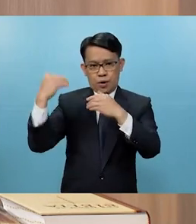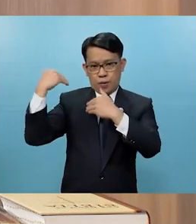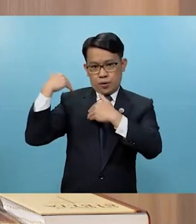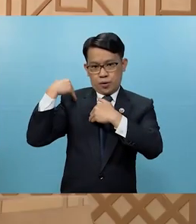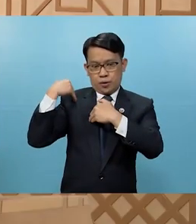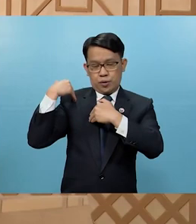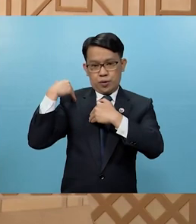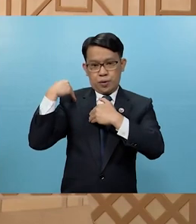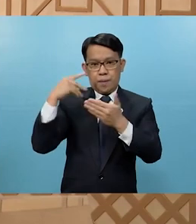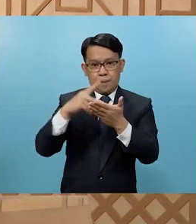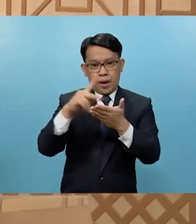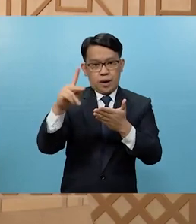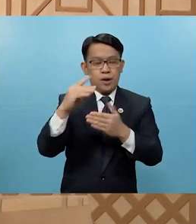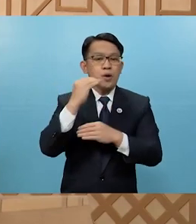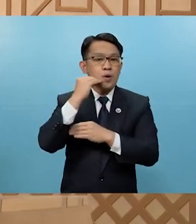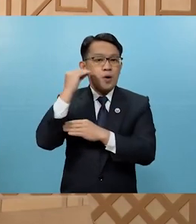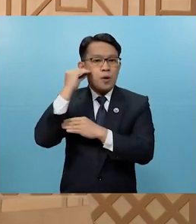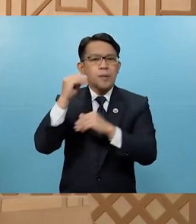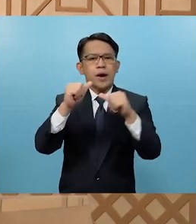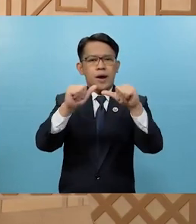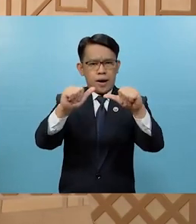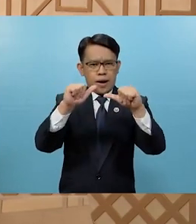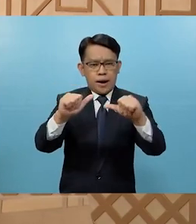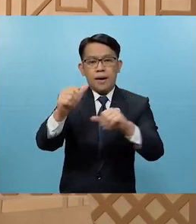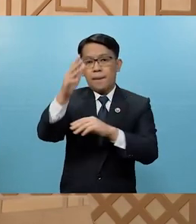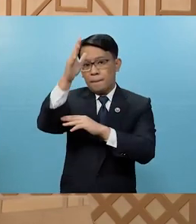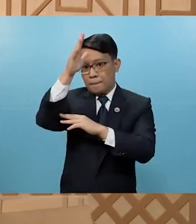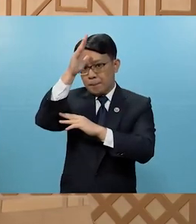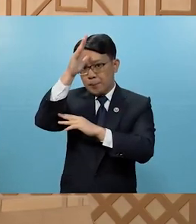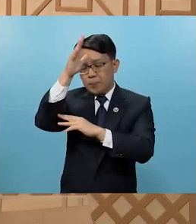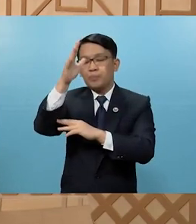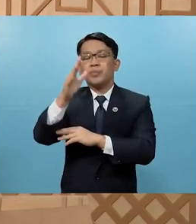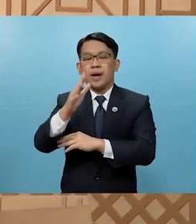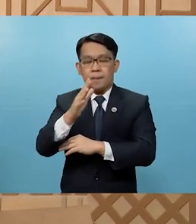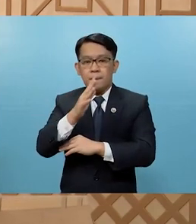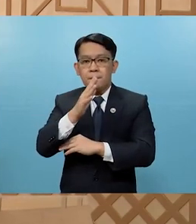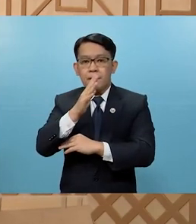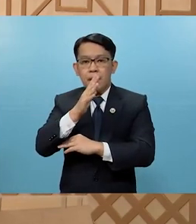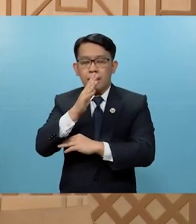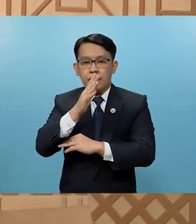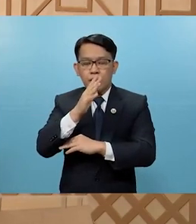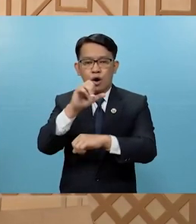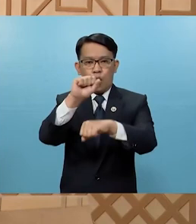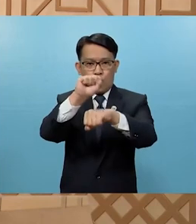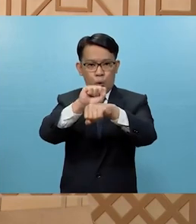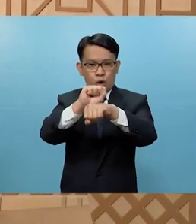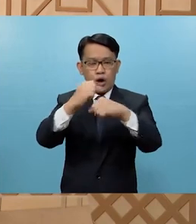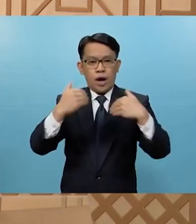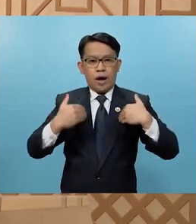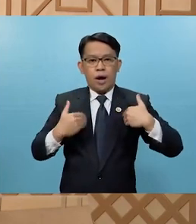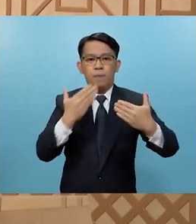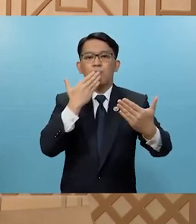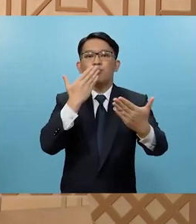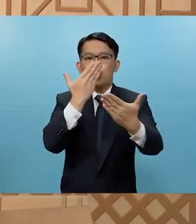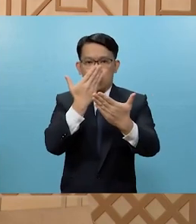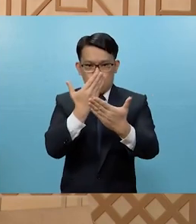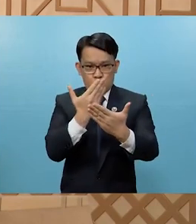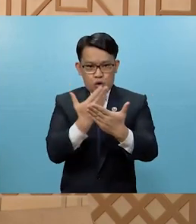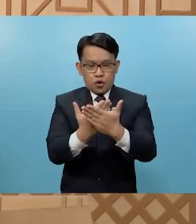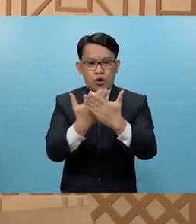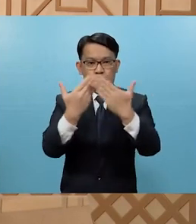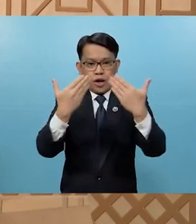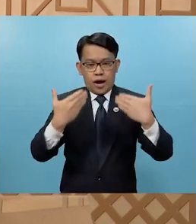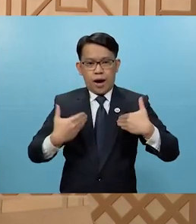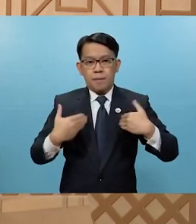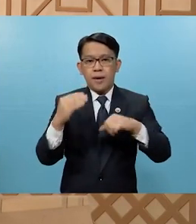bayarin sa bahay. Kaya dapat pong sikapin ng mga ama o ng mga magulang na makapagtrabaho po ng marangal at ng may